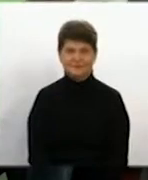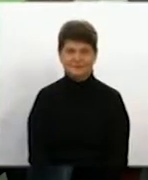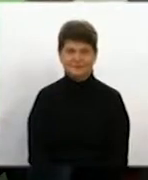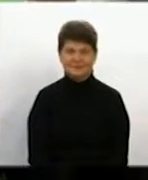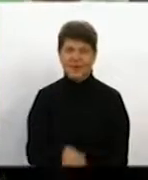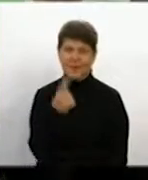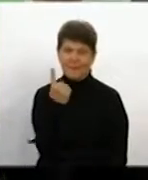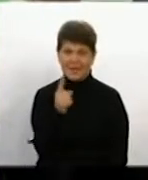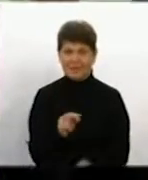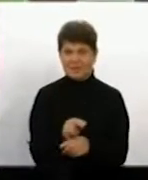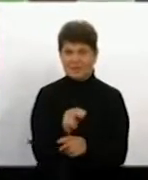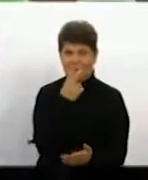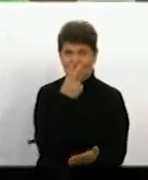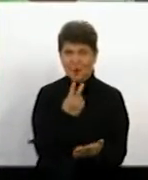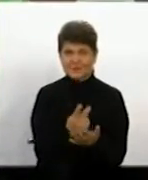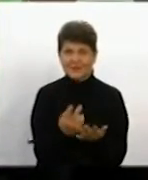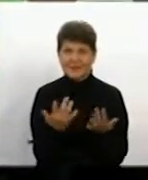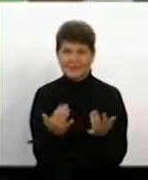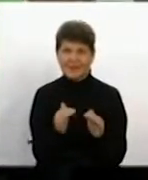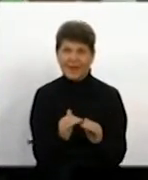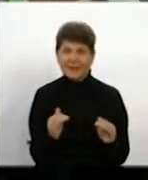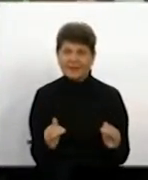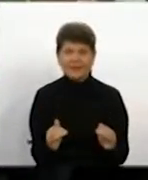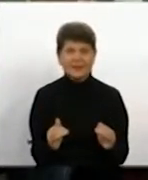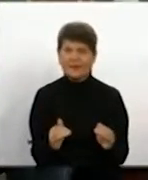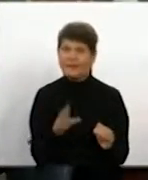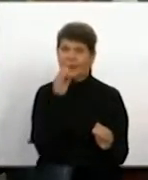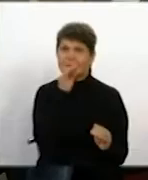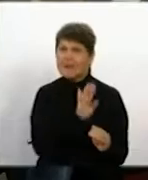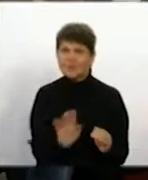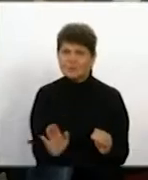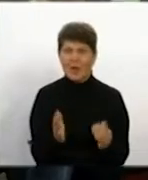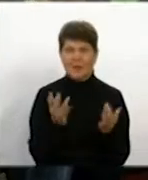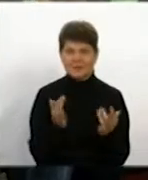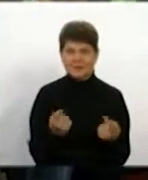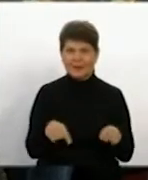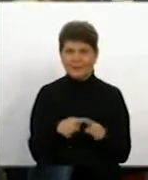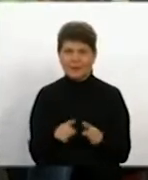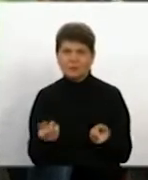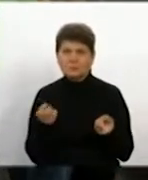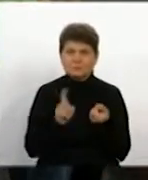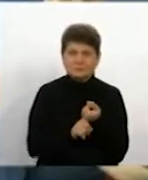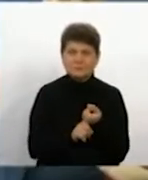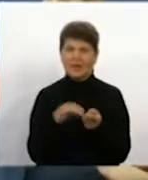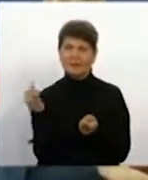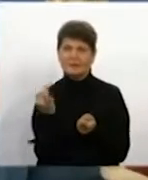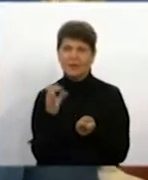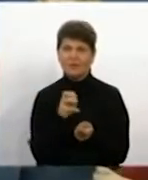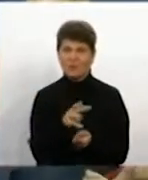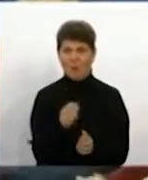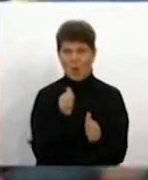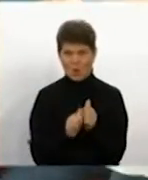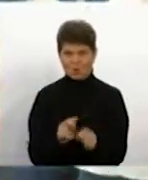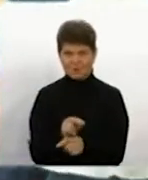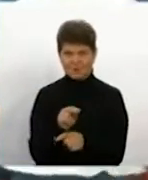Перші заняття показали, наскільки діти, які навіть не розмовляють, наскільки вони також включаються, також їм цікаво. З кожним